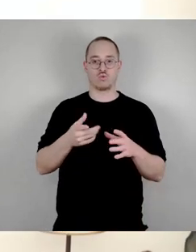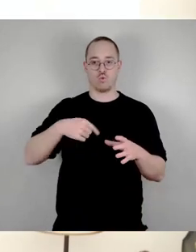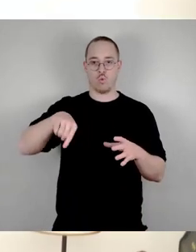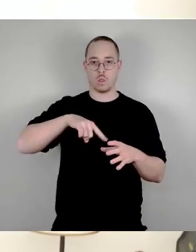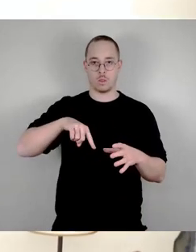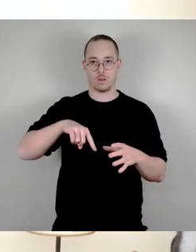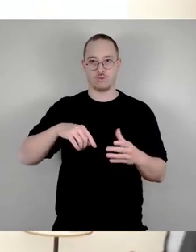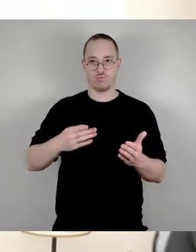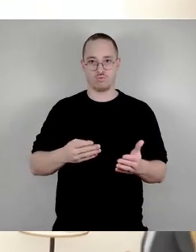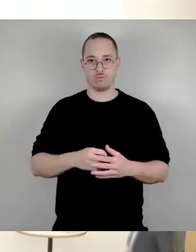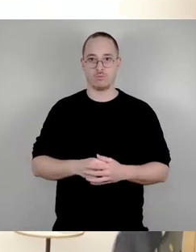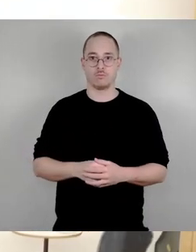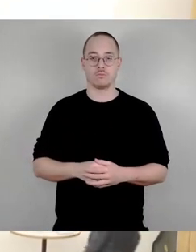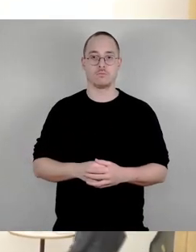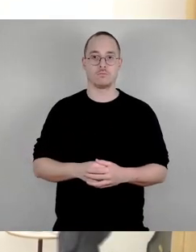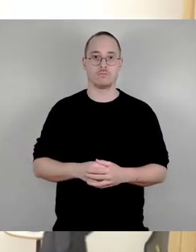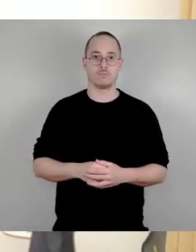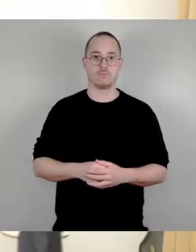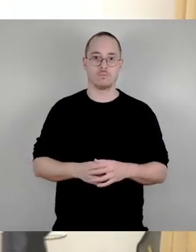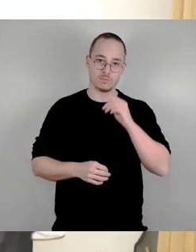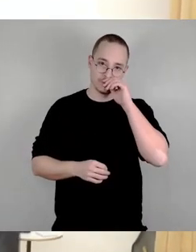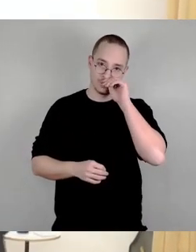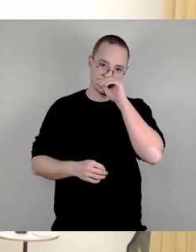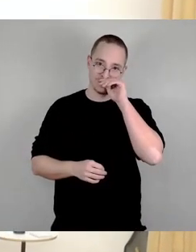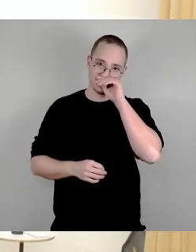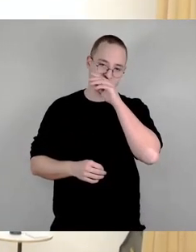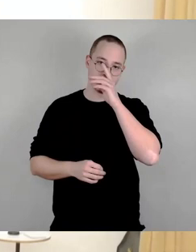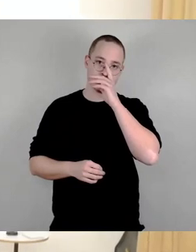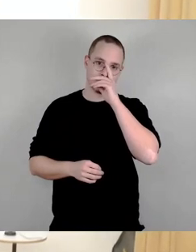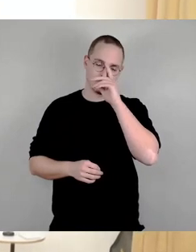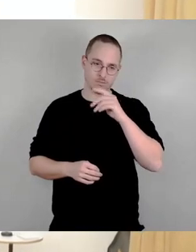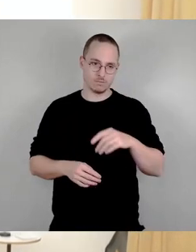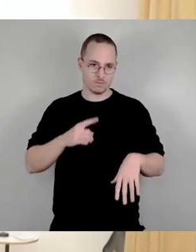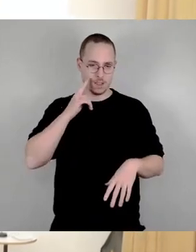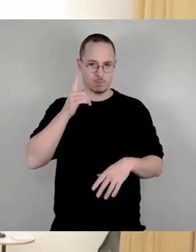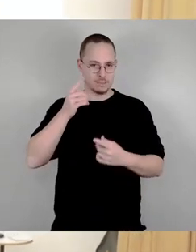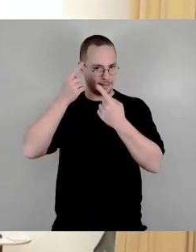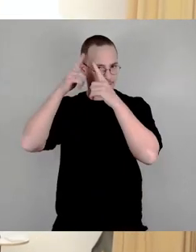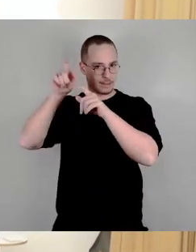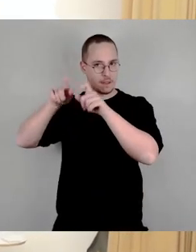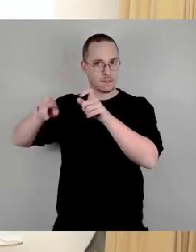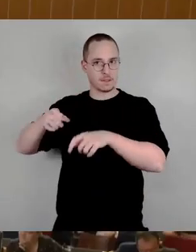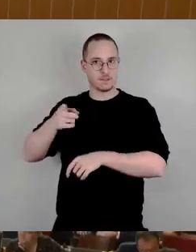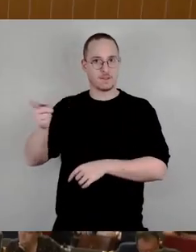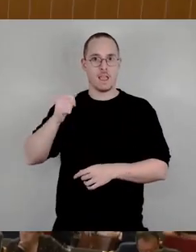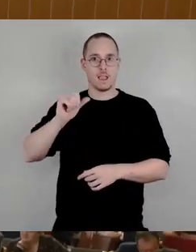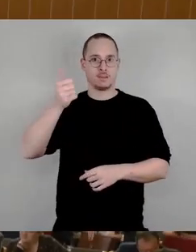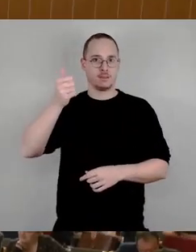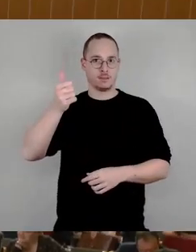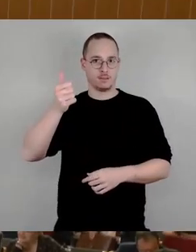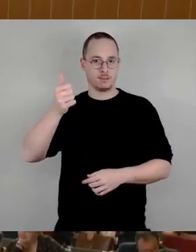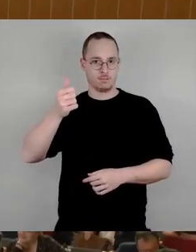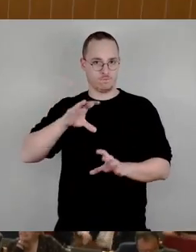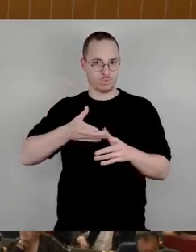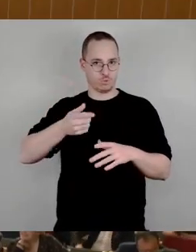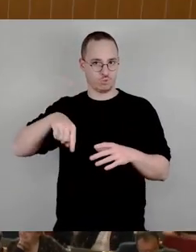Da haben wir, ich glaube, die Dissidenten sind jetzt dran als Erste. In diesem Sinne,